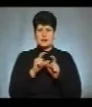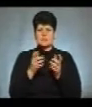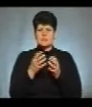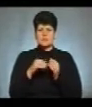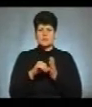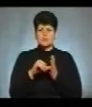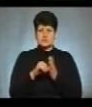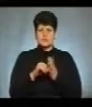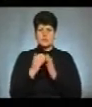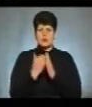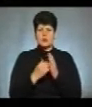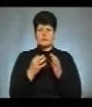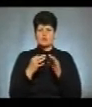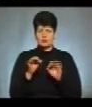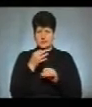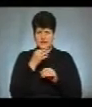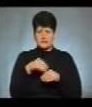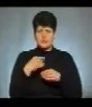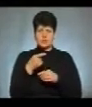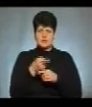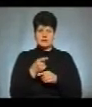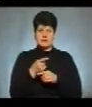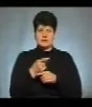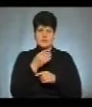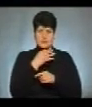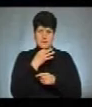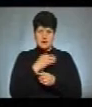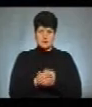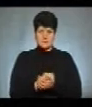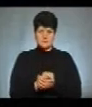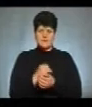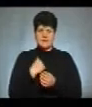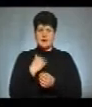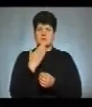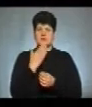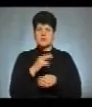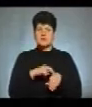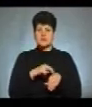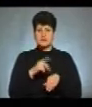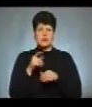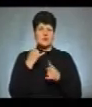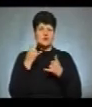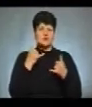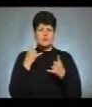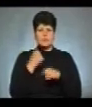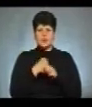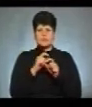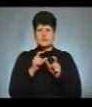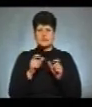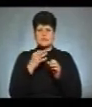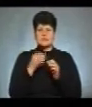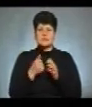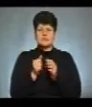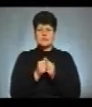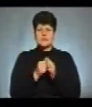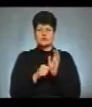участь у програмі «Доступні ліки», видають ці препарати. Я питалася лікару, вона дзвонила по аптеках, то казали біля шостого